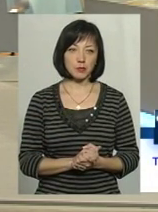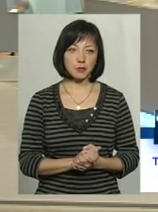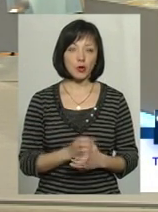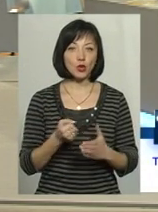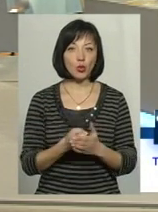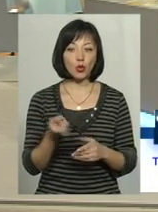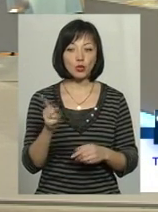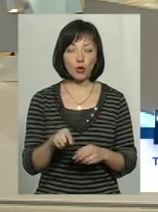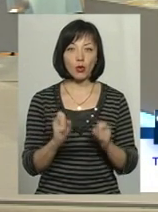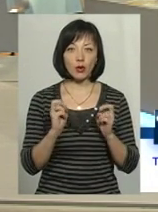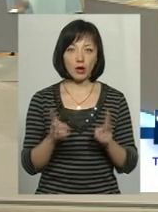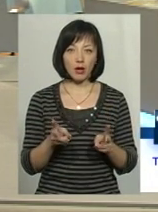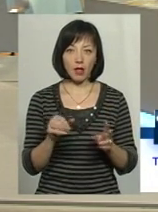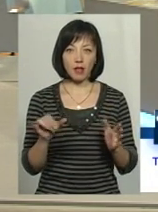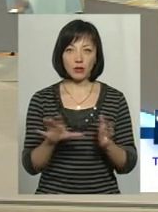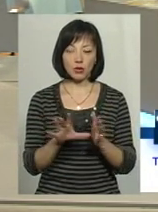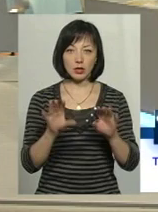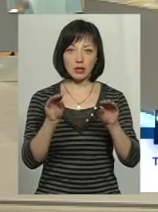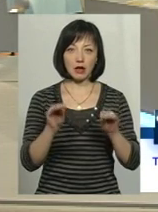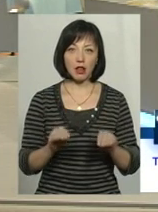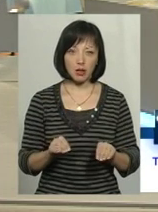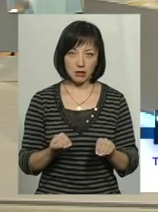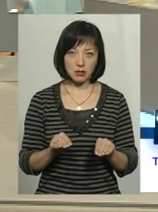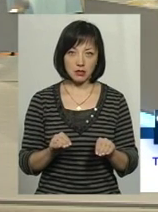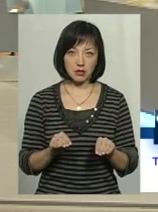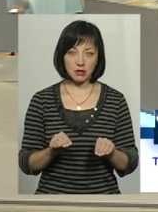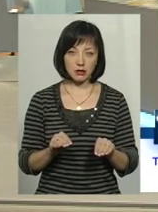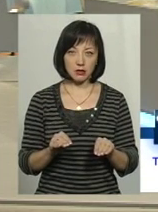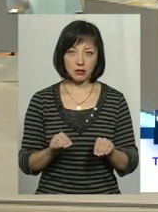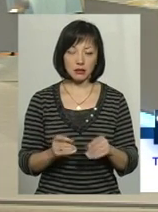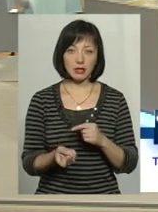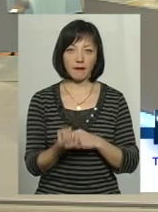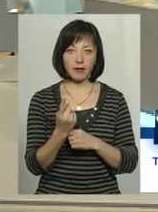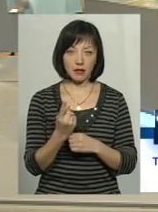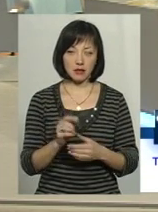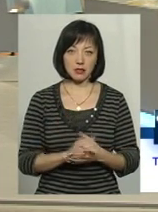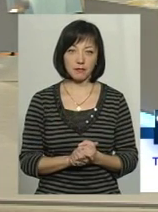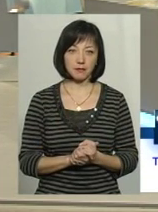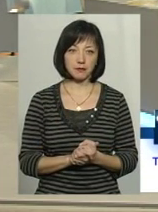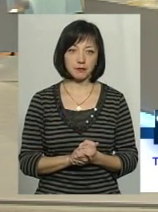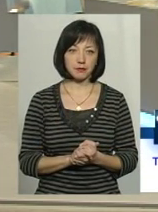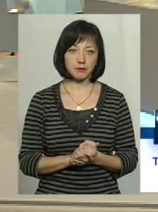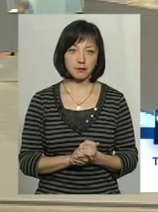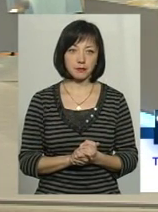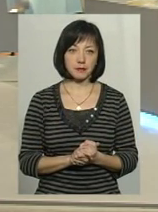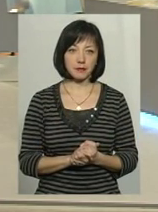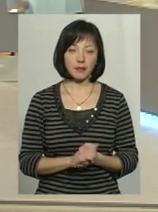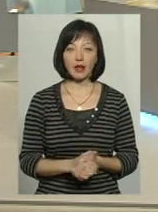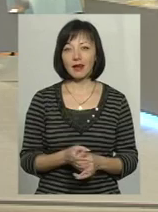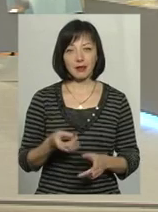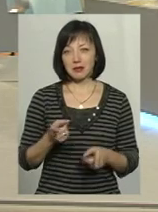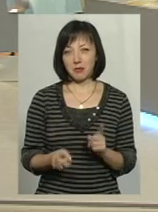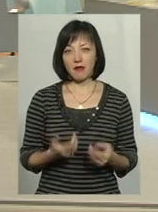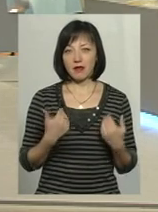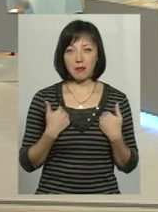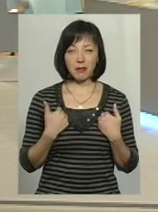до того, як електронні декларації з'явились? Насправді, мене не шокувало,